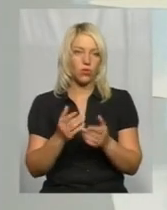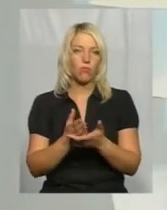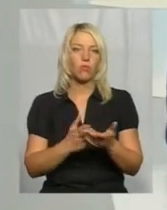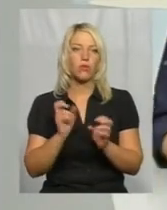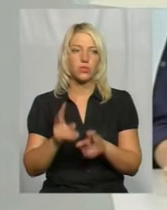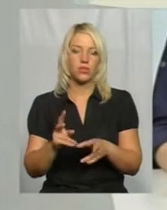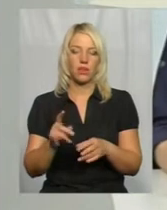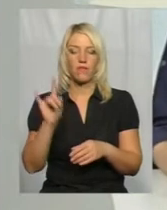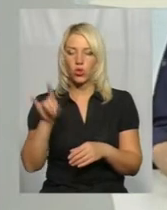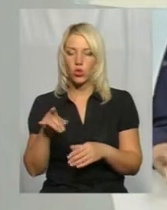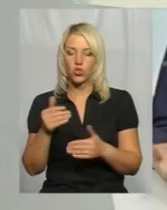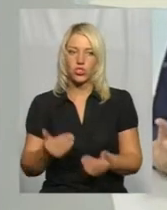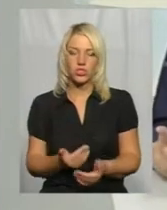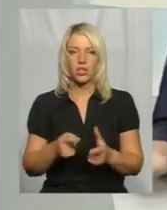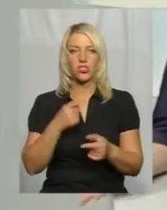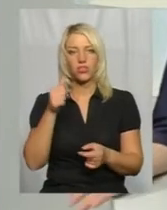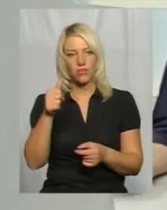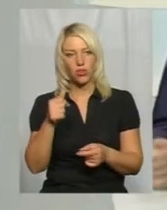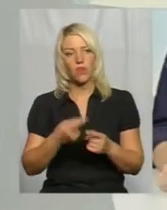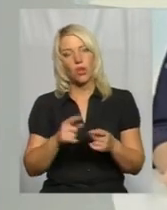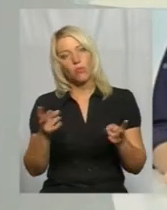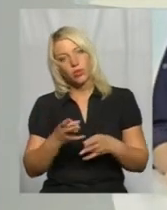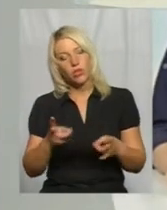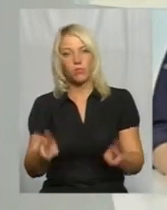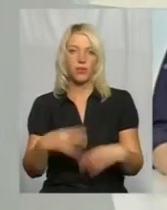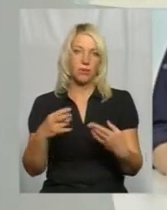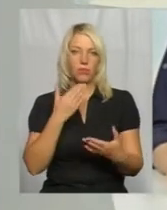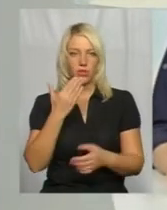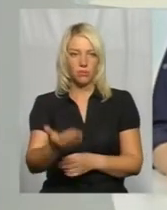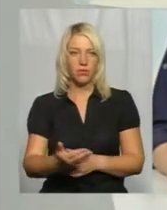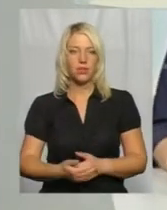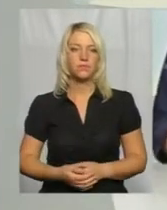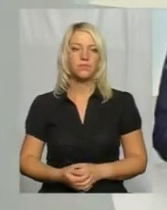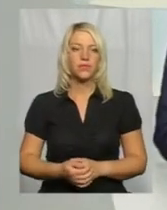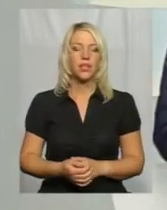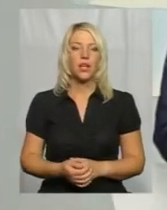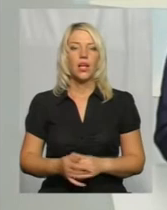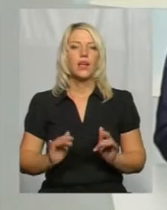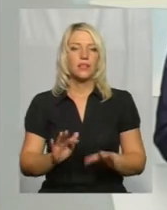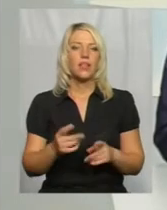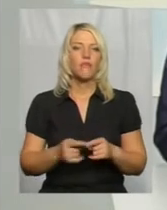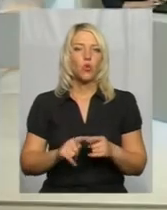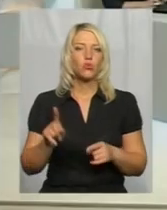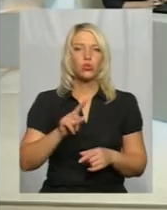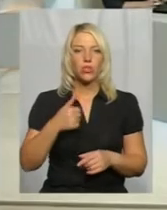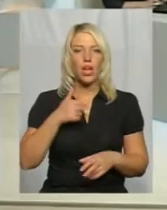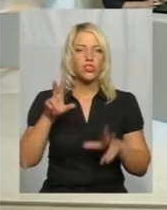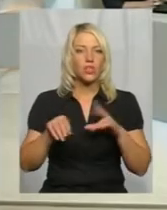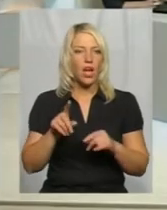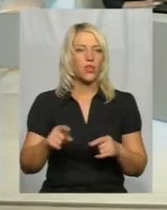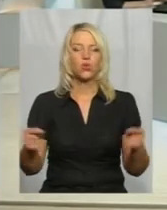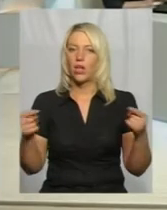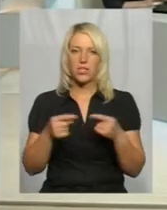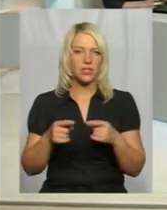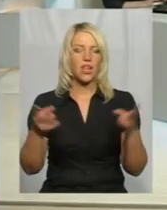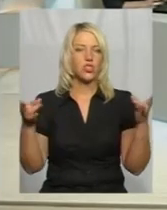життя чи дзвінком, то все одно вони потрібні, чи може і не потрібні в такому випадку. Діло в тому, що я вважаю, що однозначно вони потрібні.